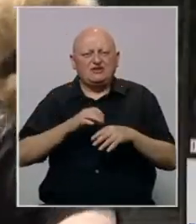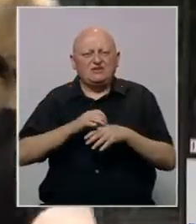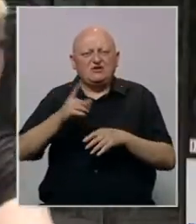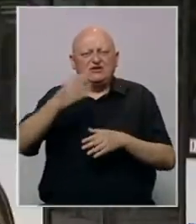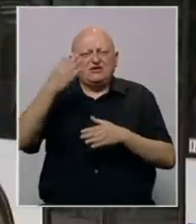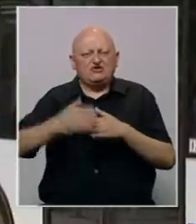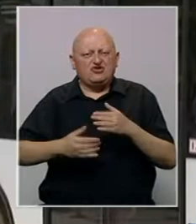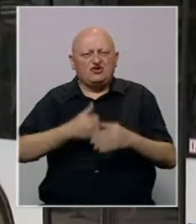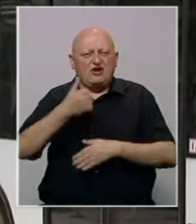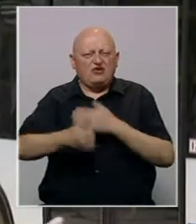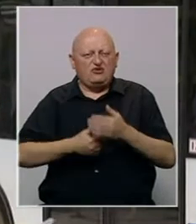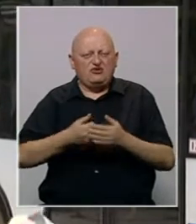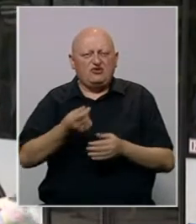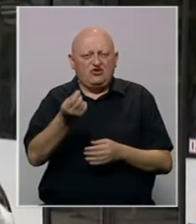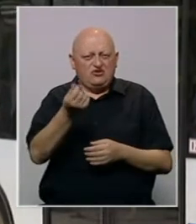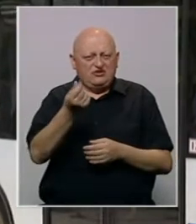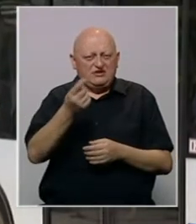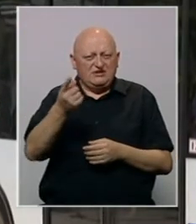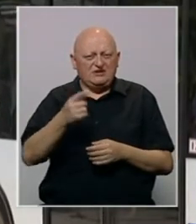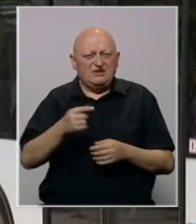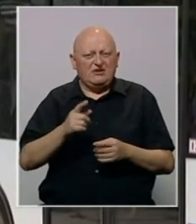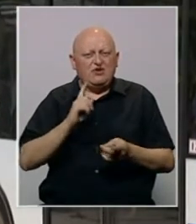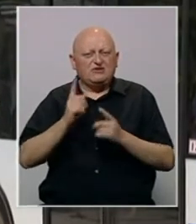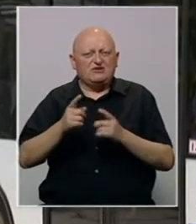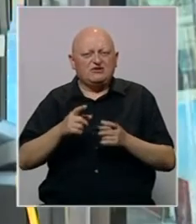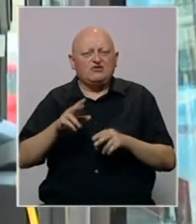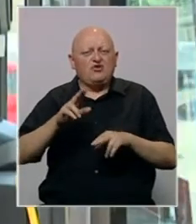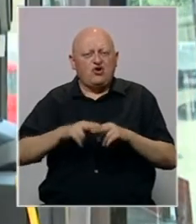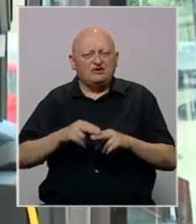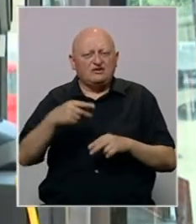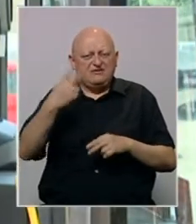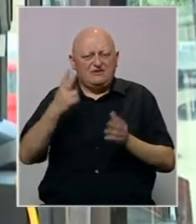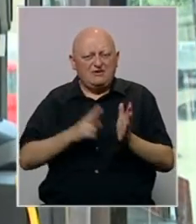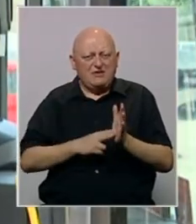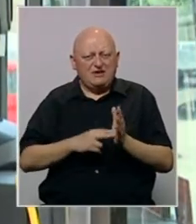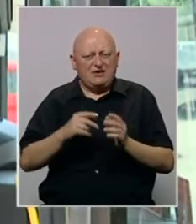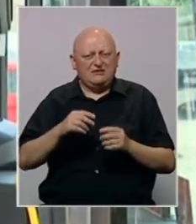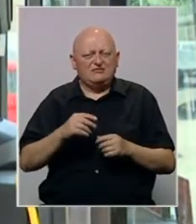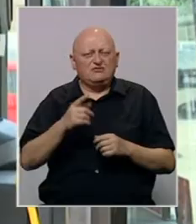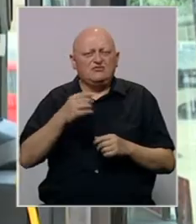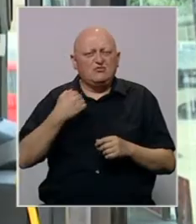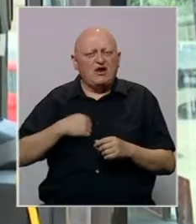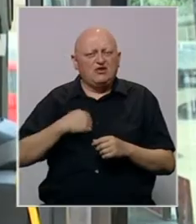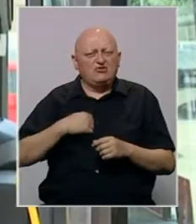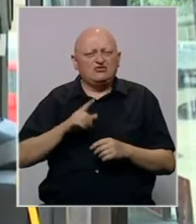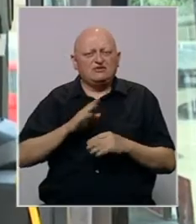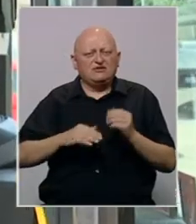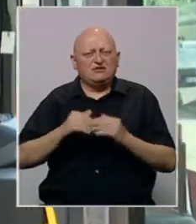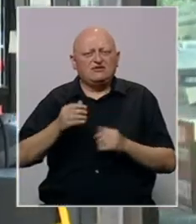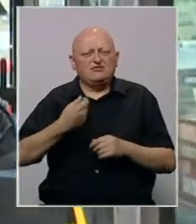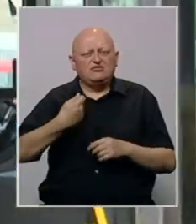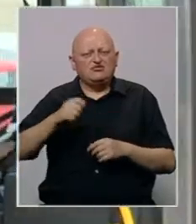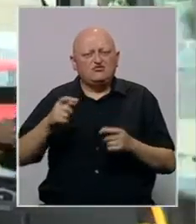i primjenjivaće se do kraja godine dok cijena karte za komercijalnu liniju ostaje dvije marke. U Banja Luci nezadovoljstvo